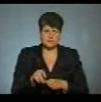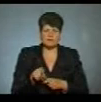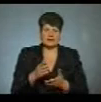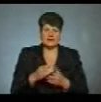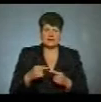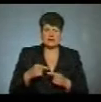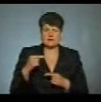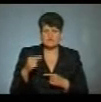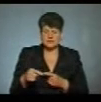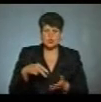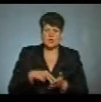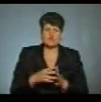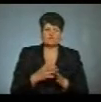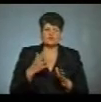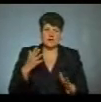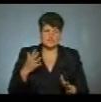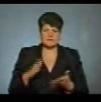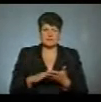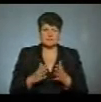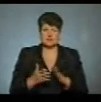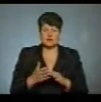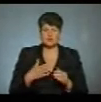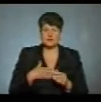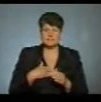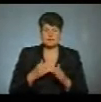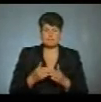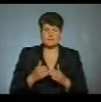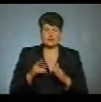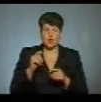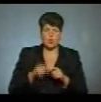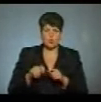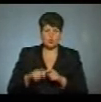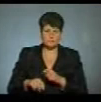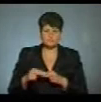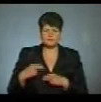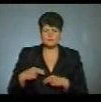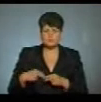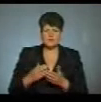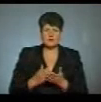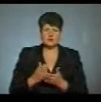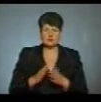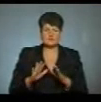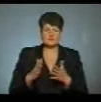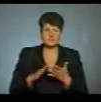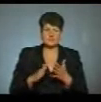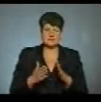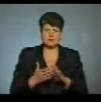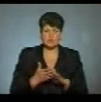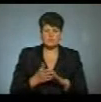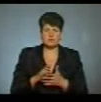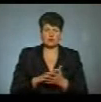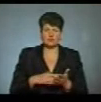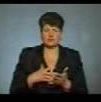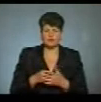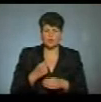відстані, стоять в черзі. Ситуація у нас все під контролем. Працівники служби з надзвичайної ситуації продовжують свою